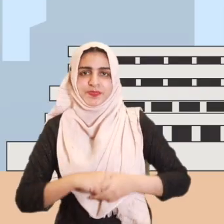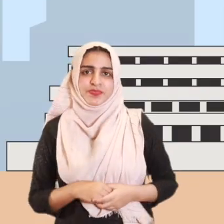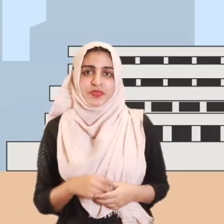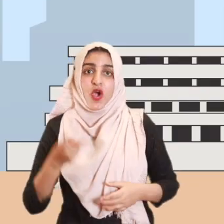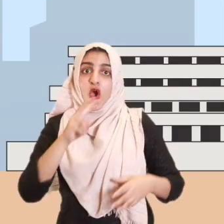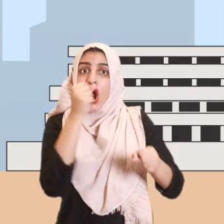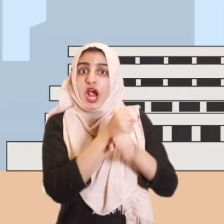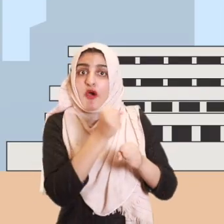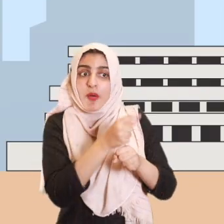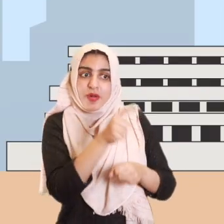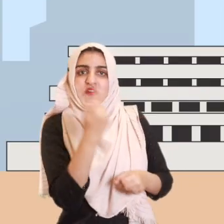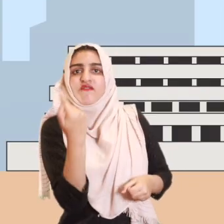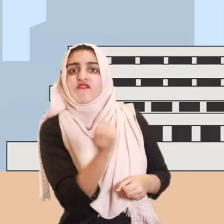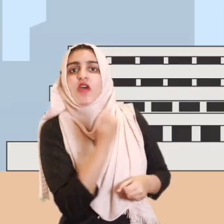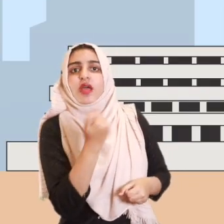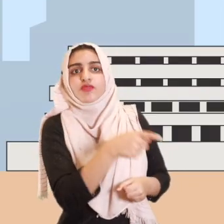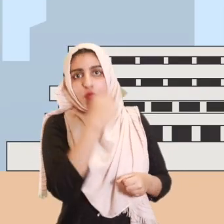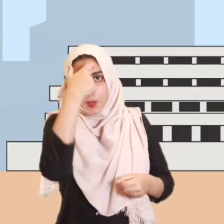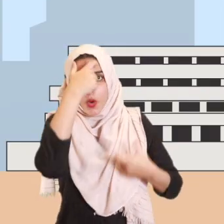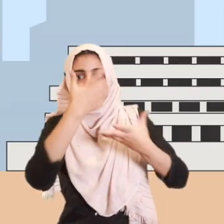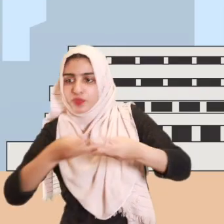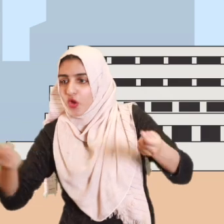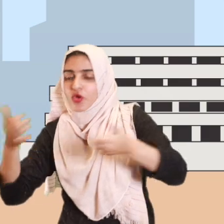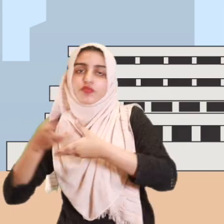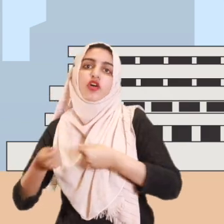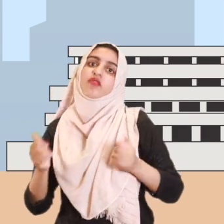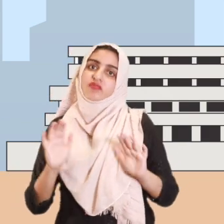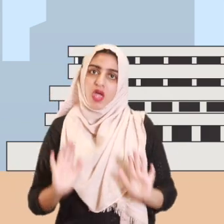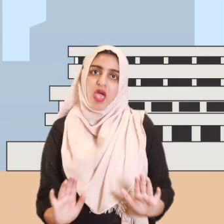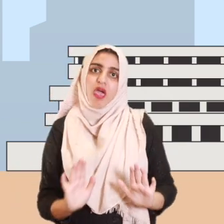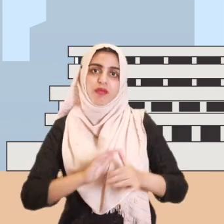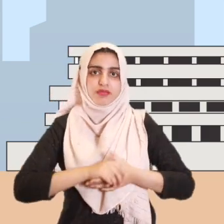اور جمہوریت ہی ایک واحد راستہ